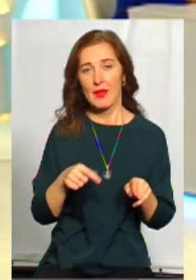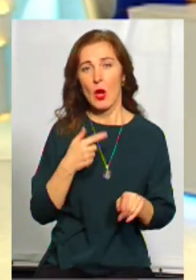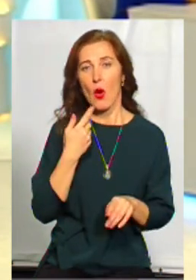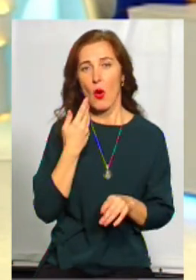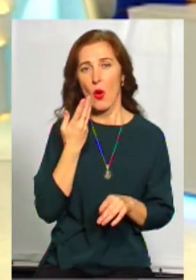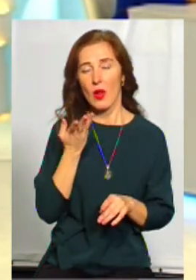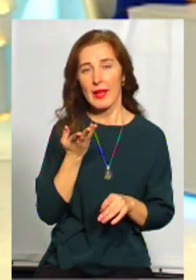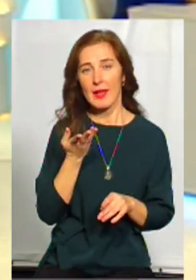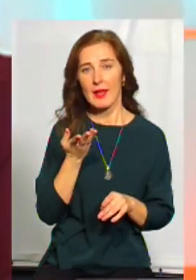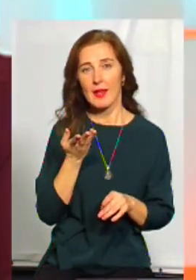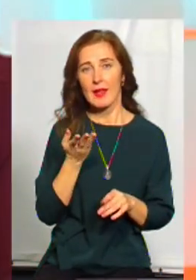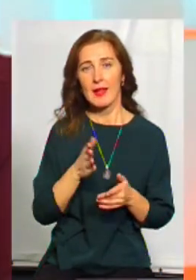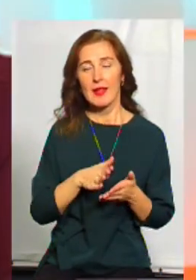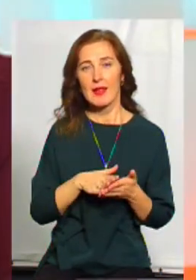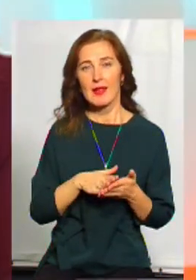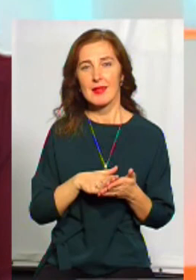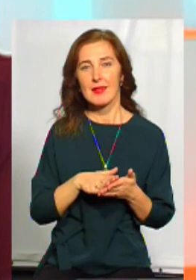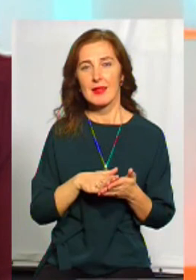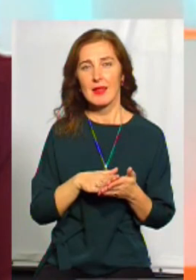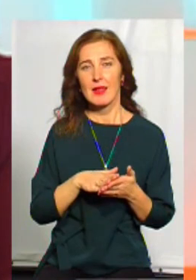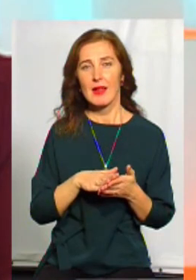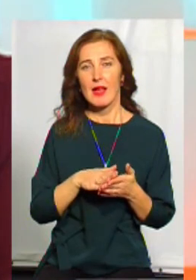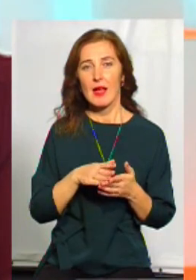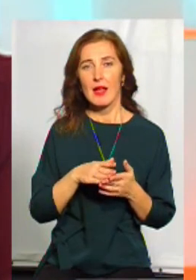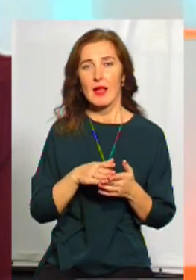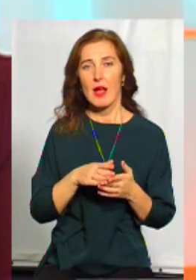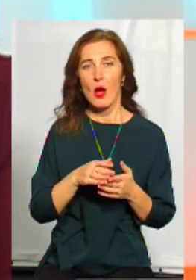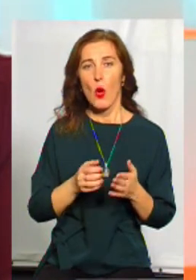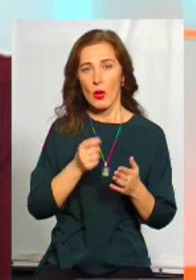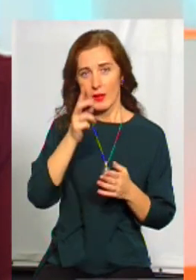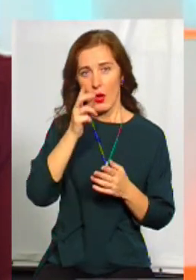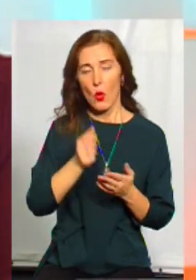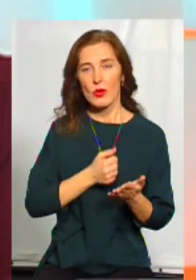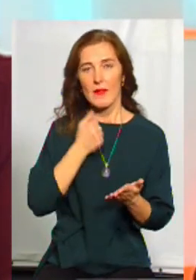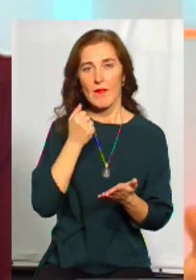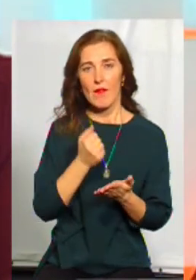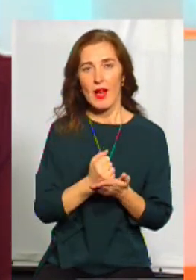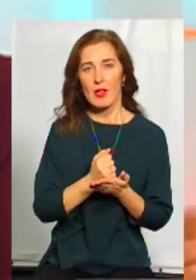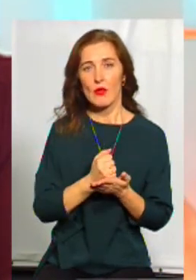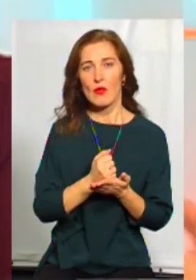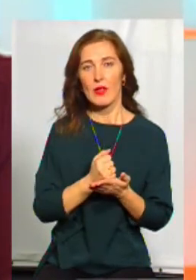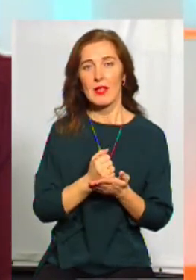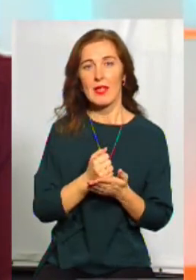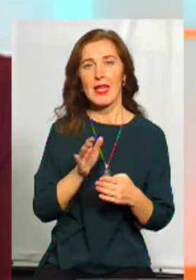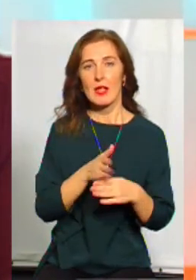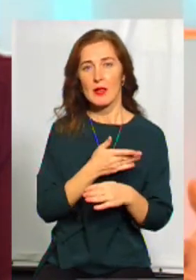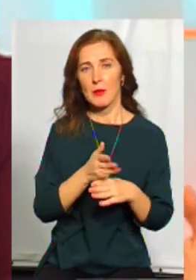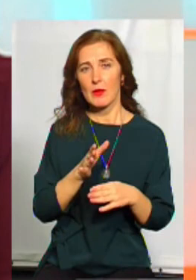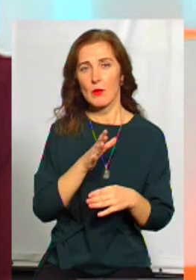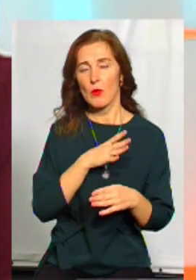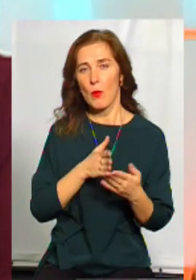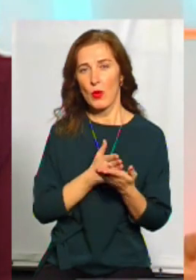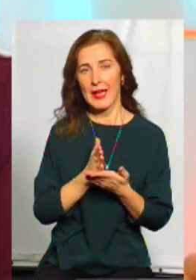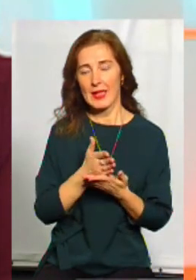кланова лігархічна модель держави утверджувалася, і розмитий був український